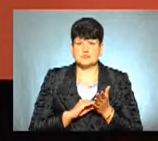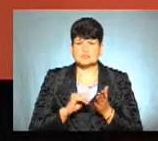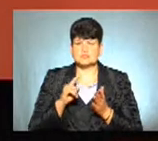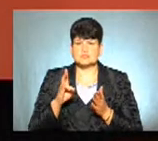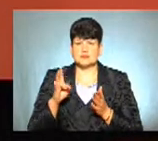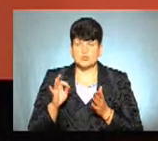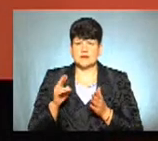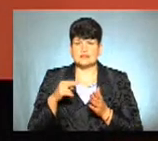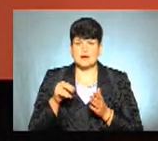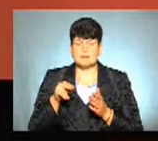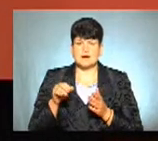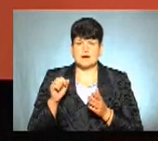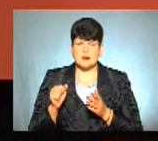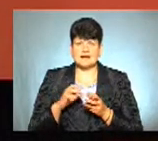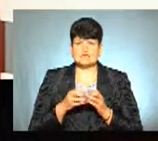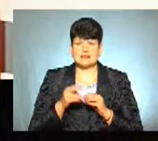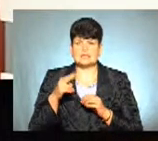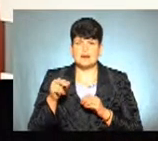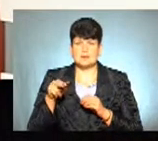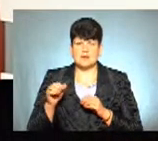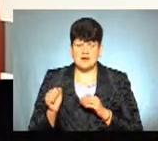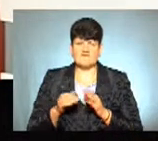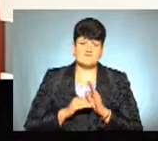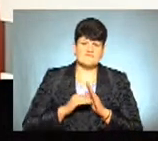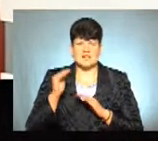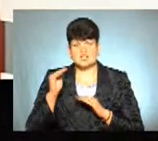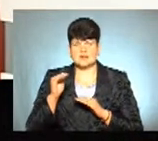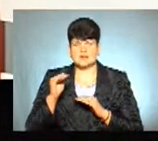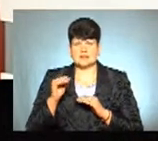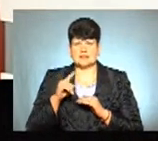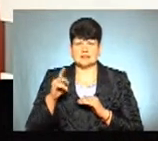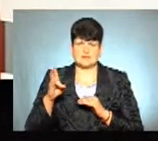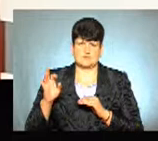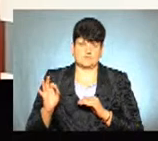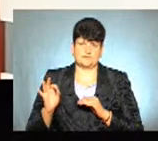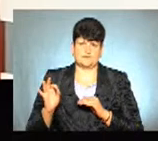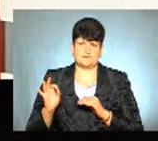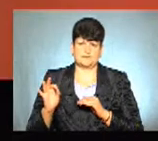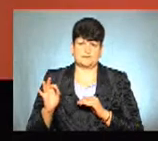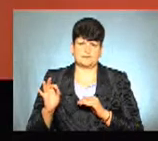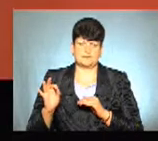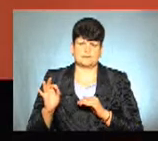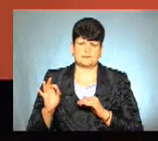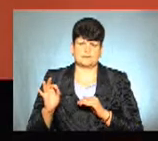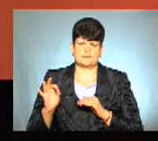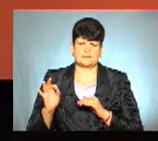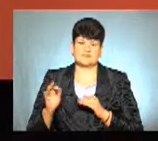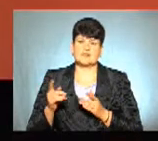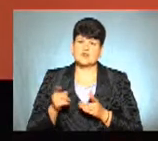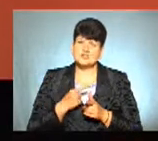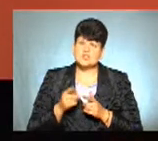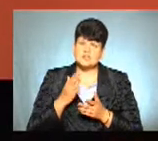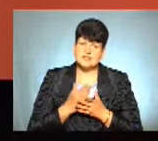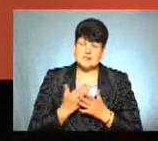і ДПА, результати ДПА набагато вищі, ніж зовнішнього незалежного оцінювання. Чи є нововведення,